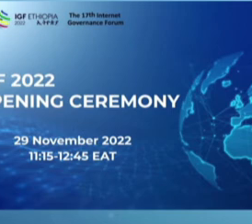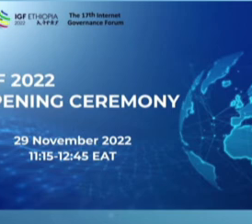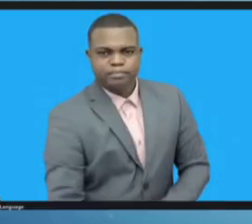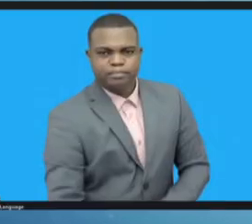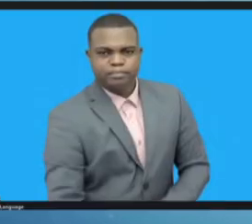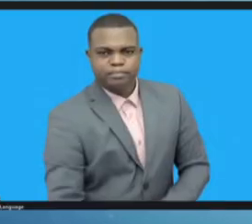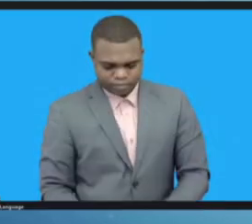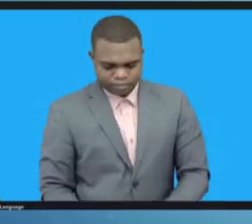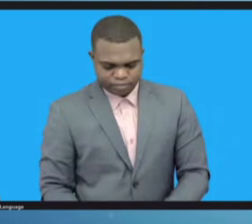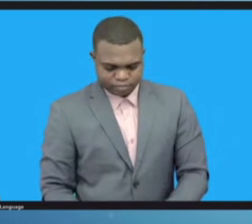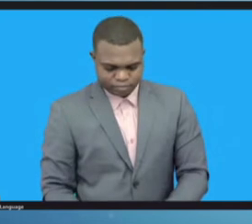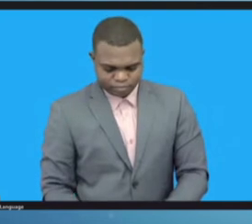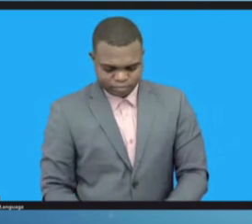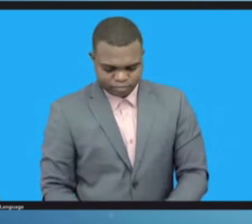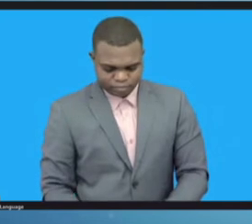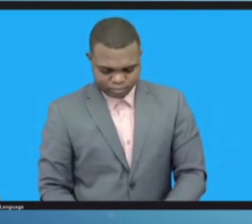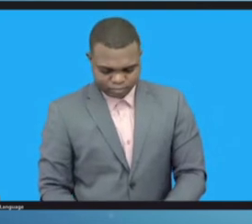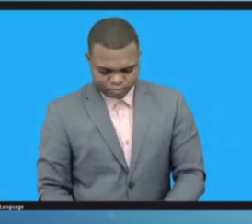شكراً